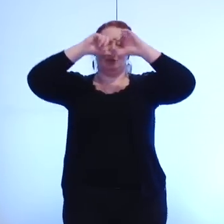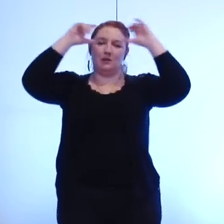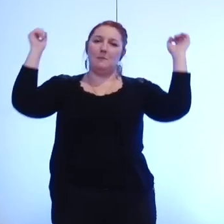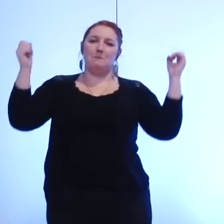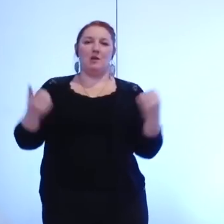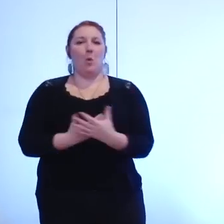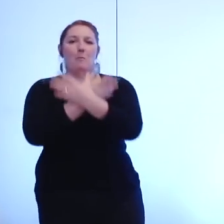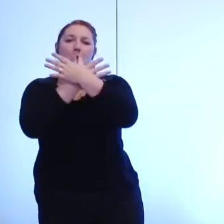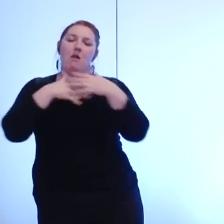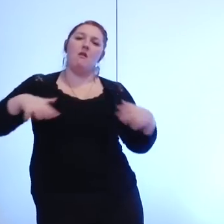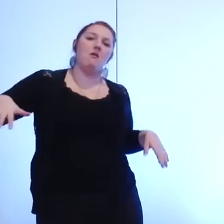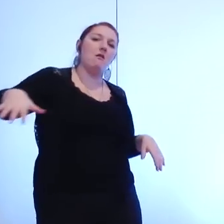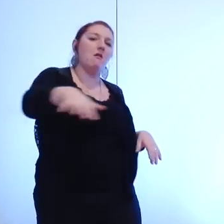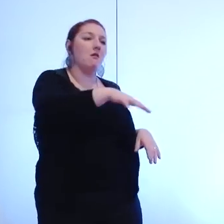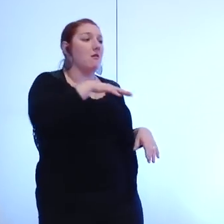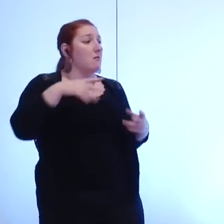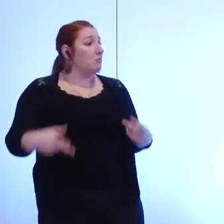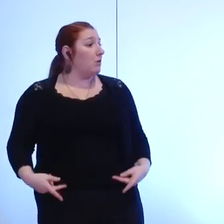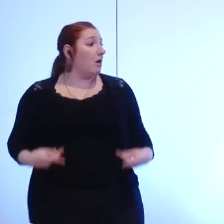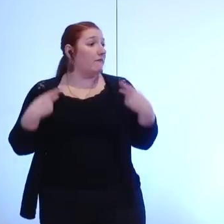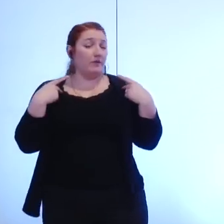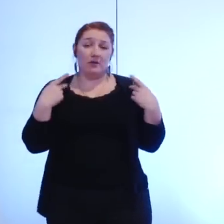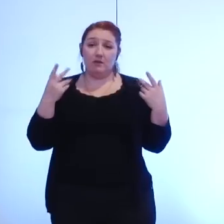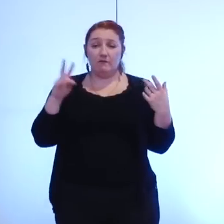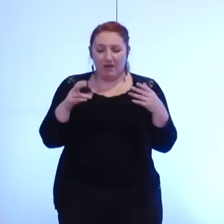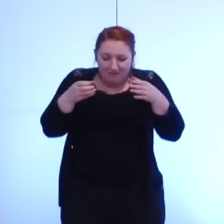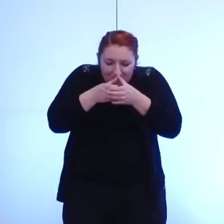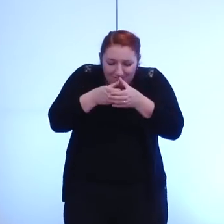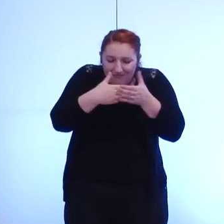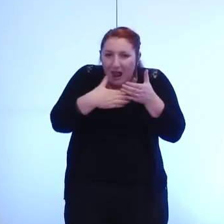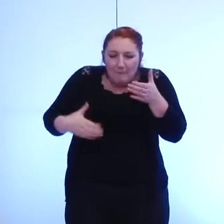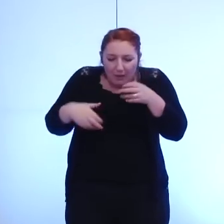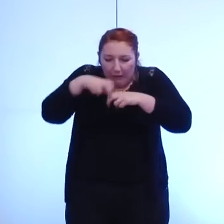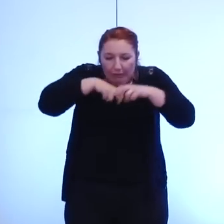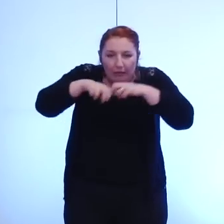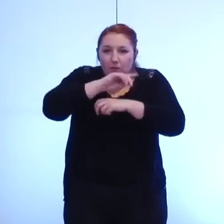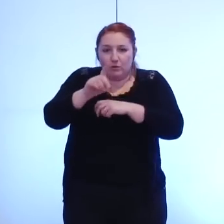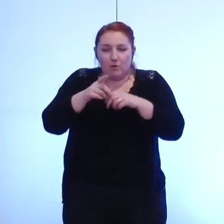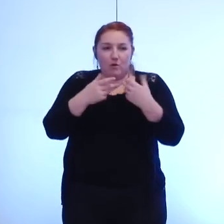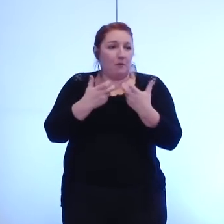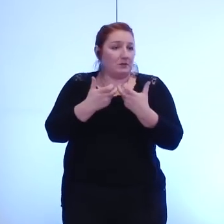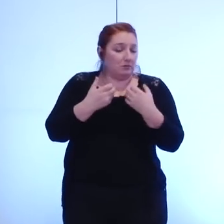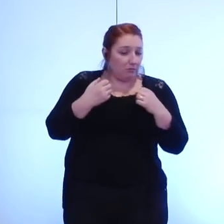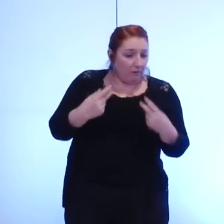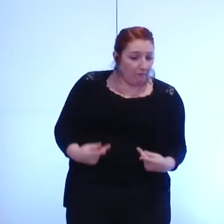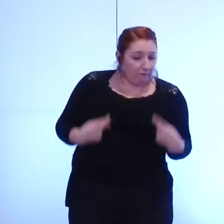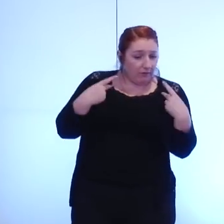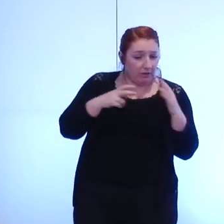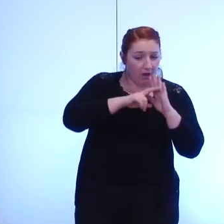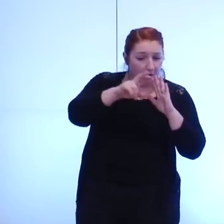partie de leur vie et de nos vies sont métropolitaines travailler en vie à Grenoble on peut travailler